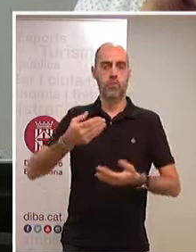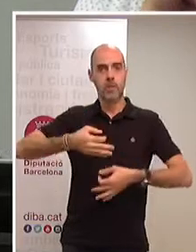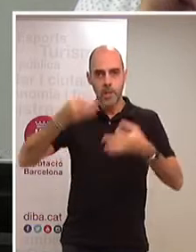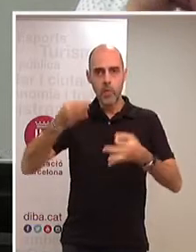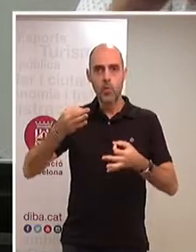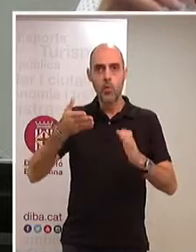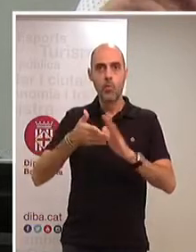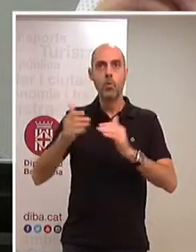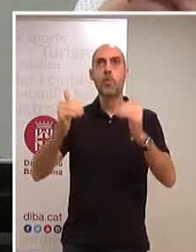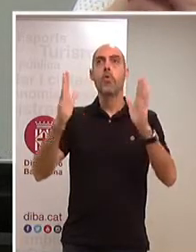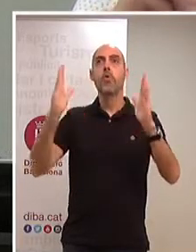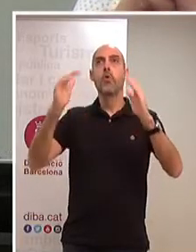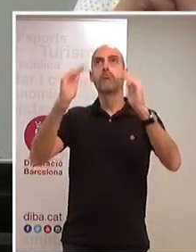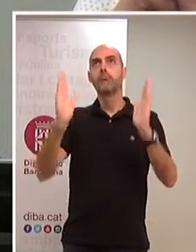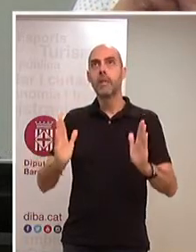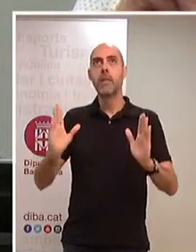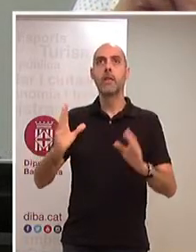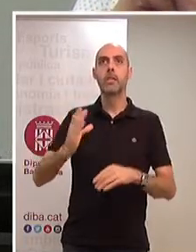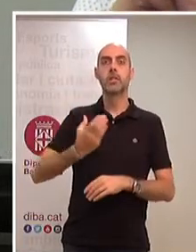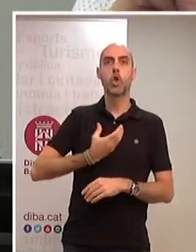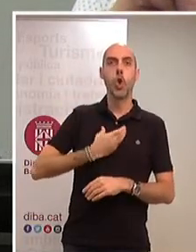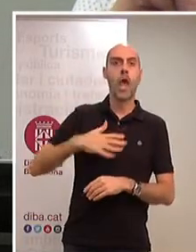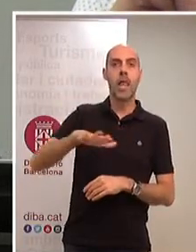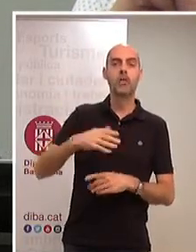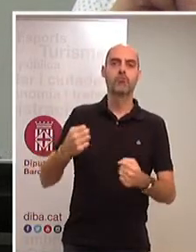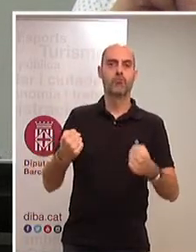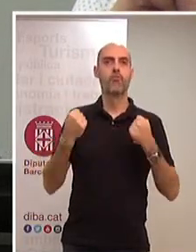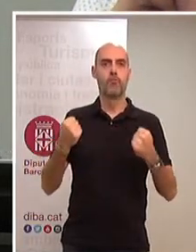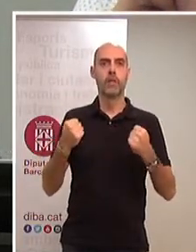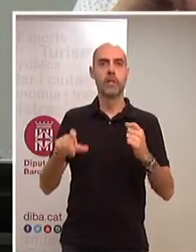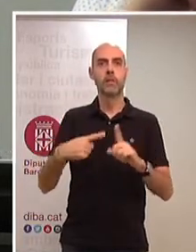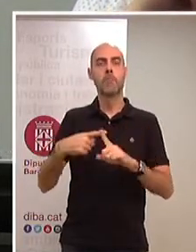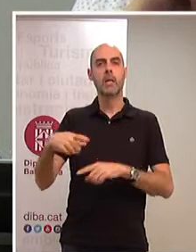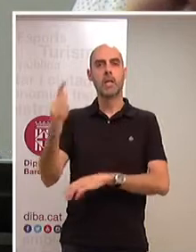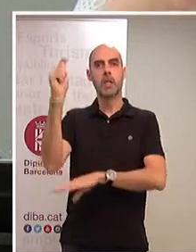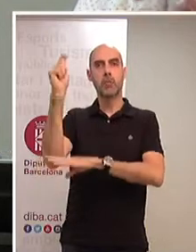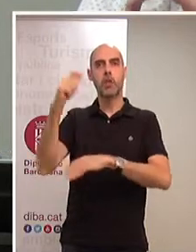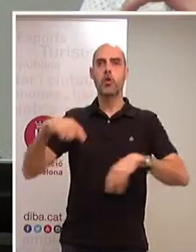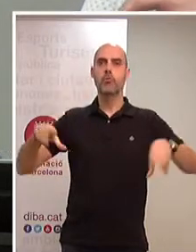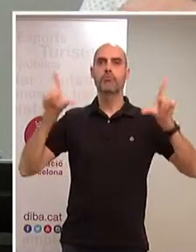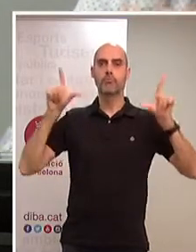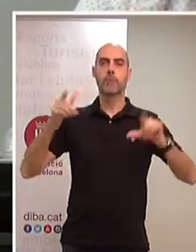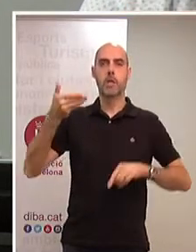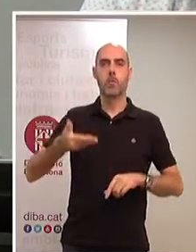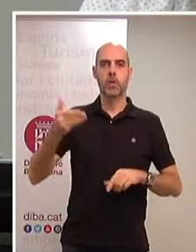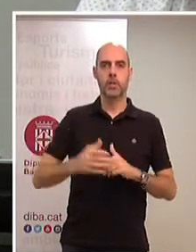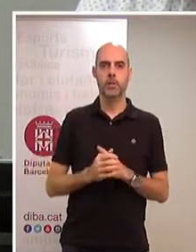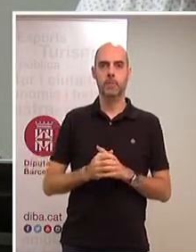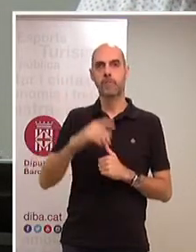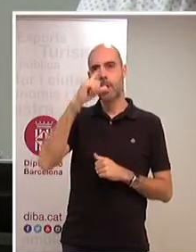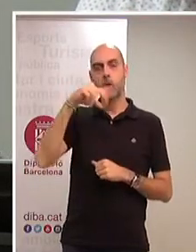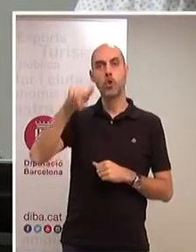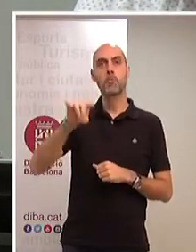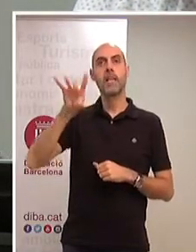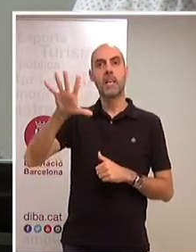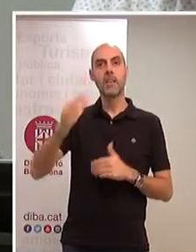fortalesa del món local i del paper decisiu també de la Diputació de Barcelona. L'any 2015 vam dibuixar